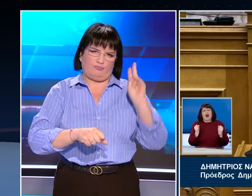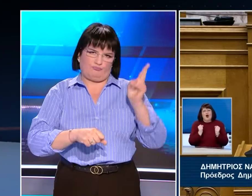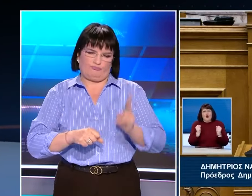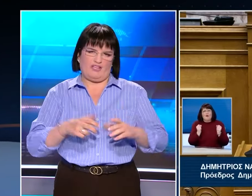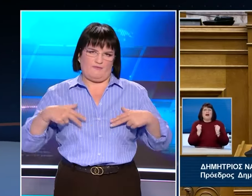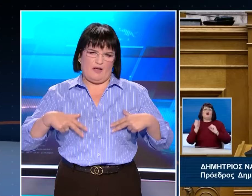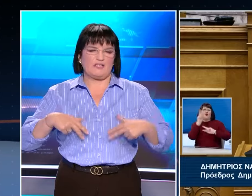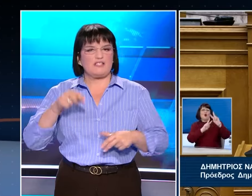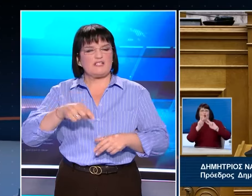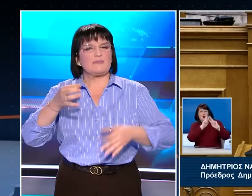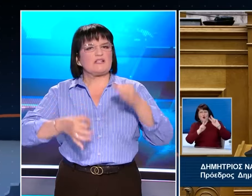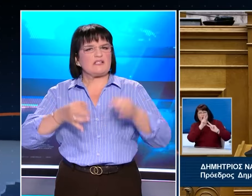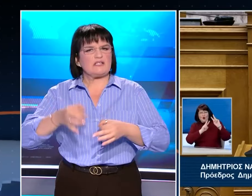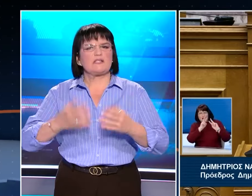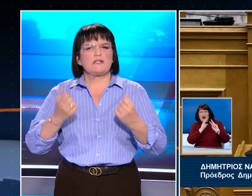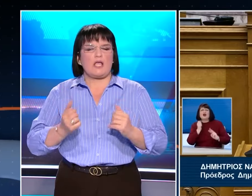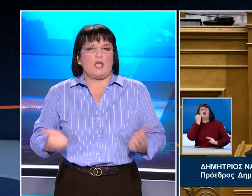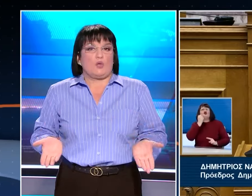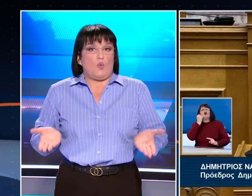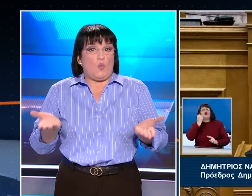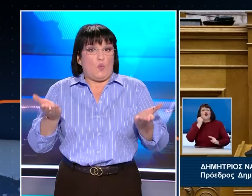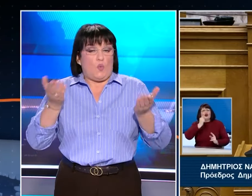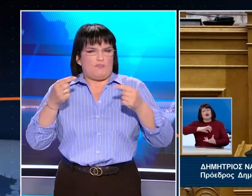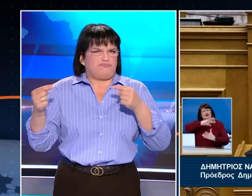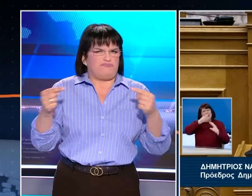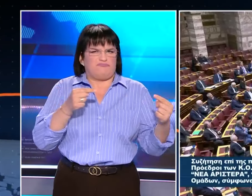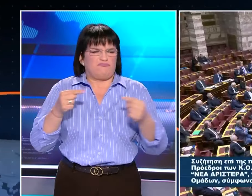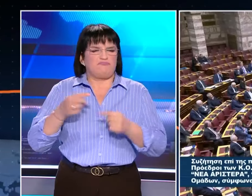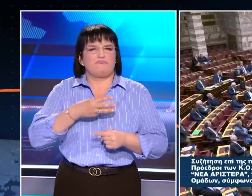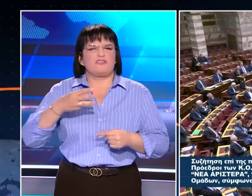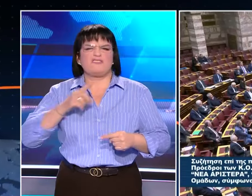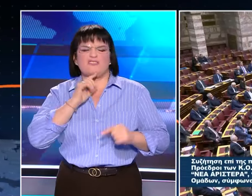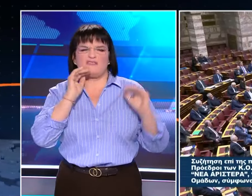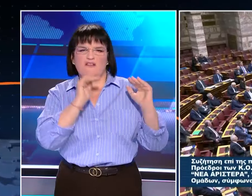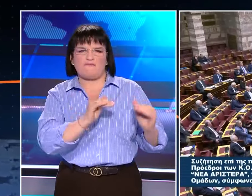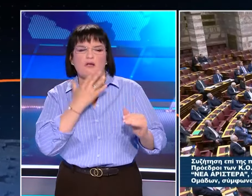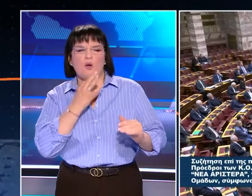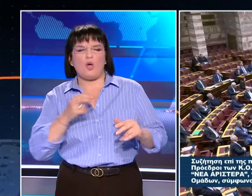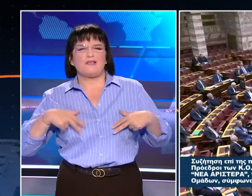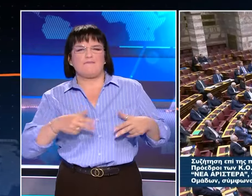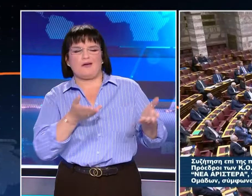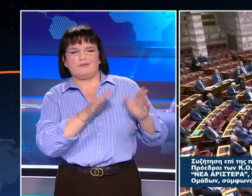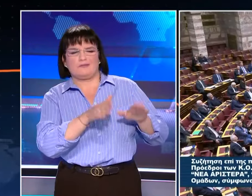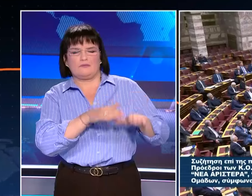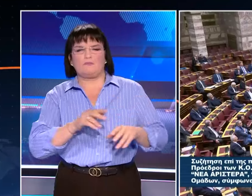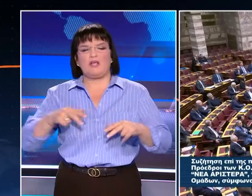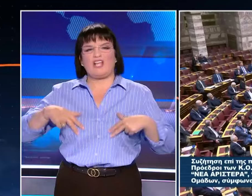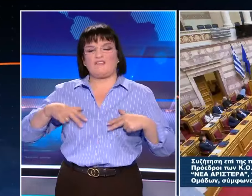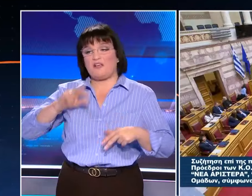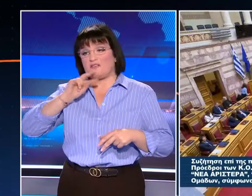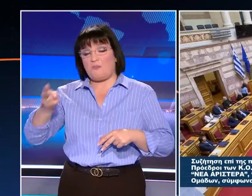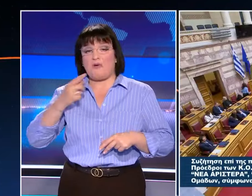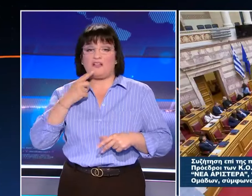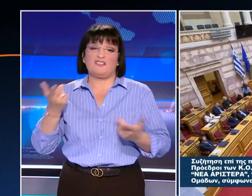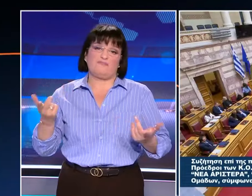Να σου πω ότι και σήμερα η συζήτηση διεξάγεται σε υψηλούς τόνους. Η αντιπολίτευση συνεχίζει να μιλάει για συγκάλυψη και η κυβέρνηση απαντά πως η